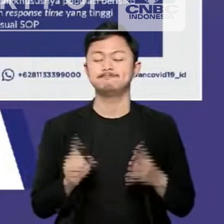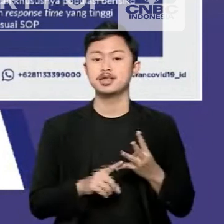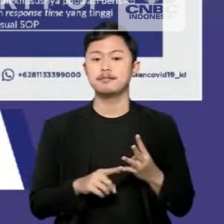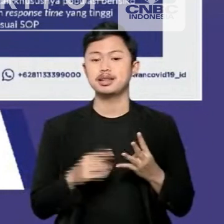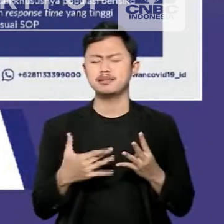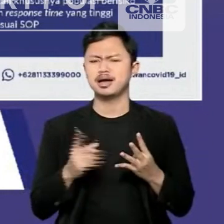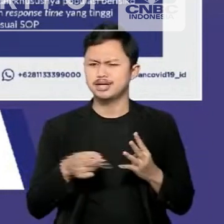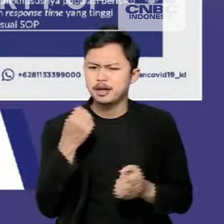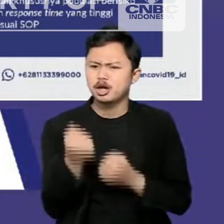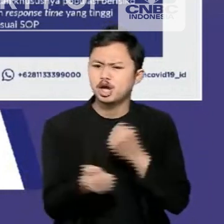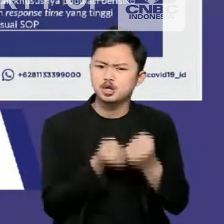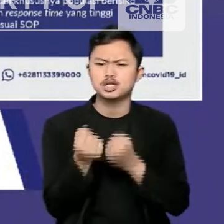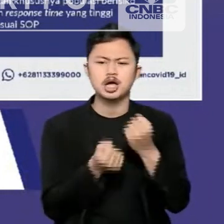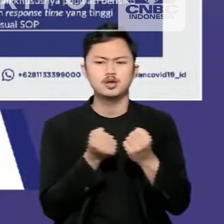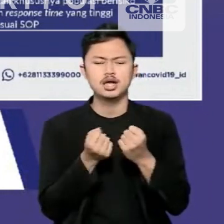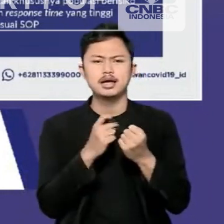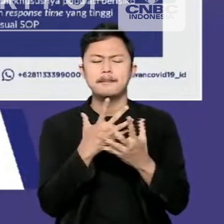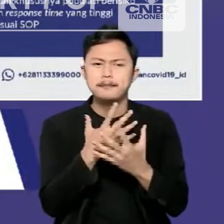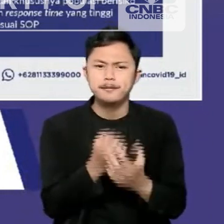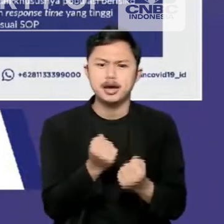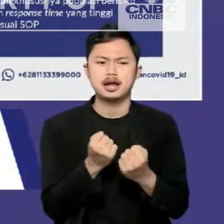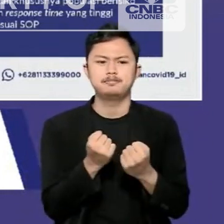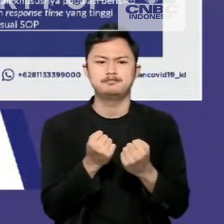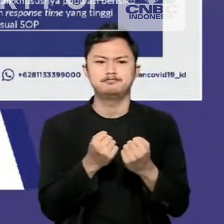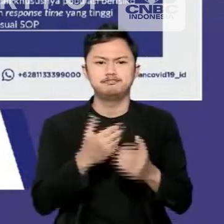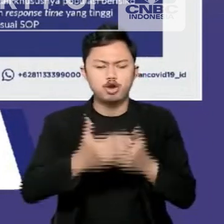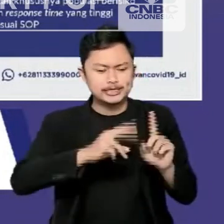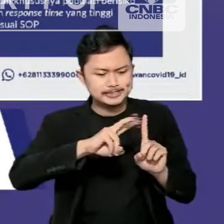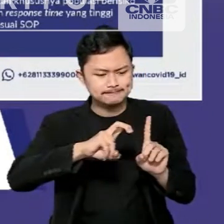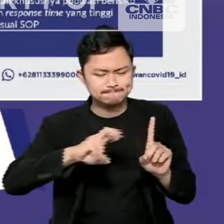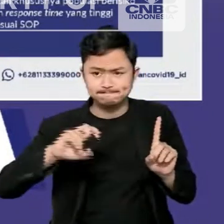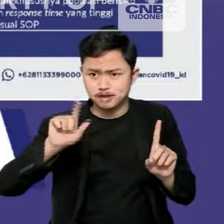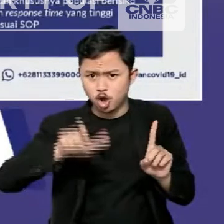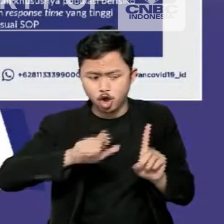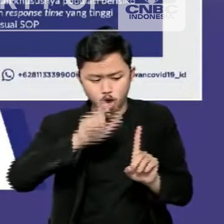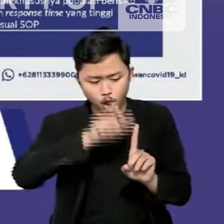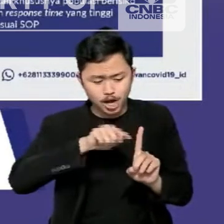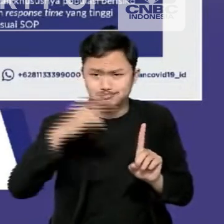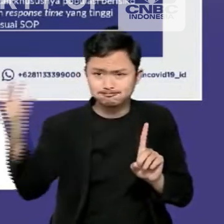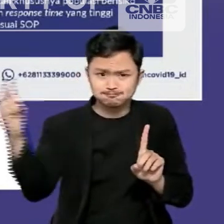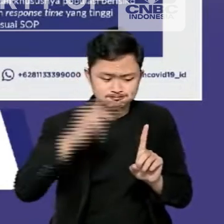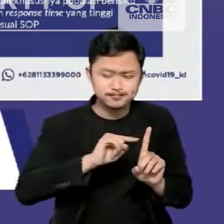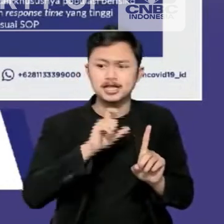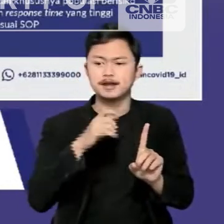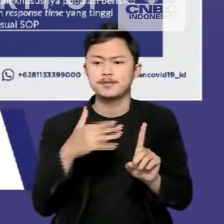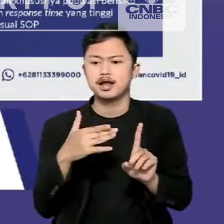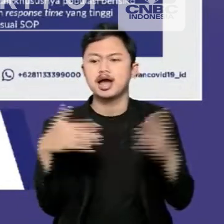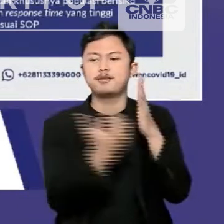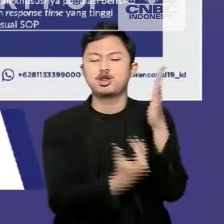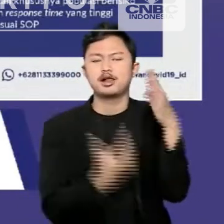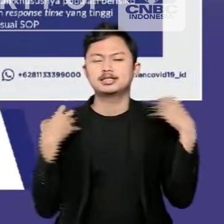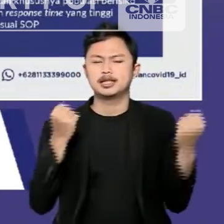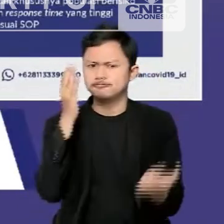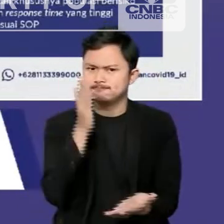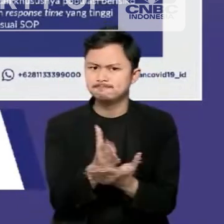yaitu beberapa upaya tambahan untuk menguatkan kapasitas screening pintu kedatangan seperti penegakan kedisiplinan protokol